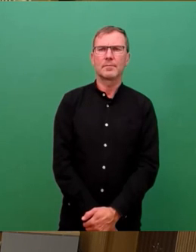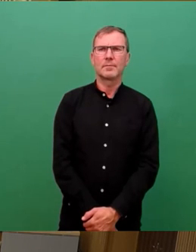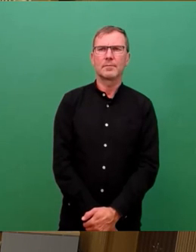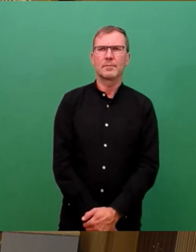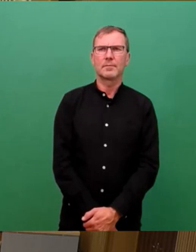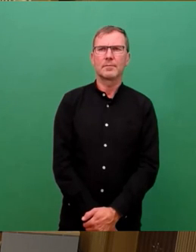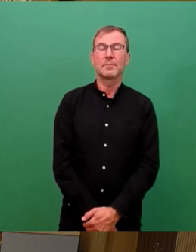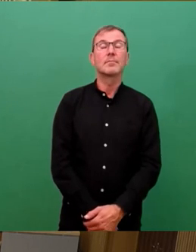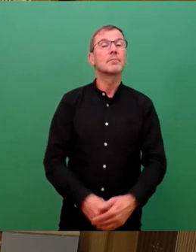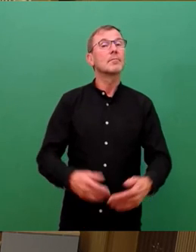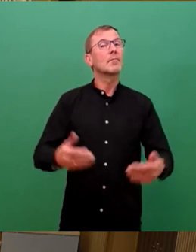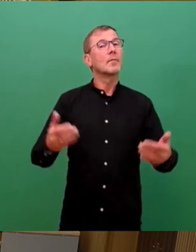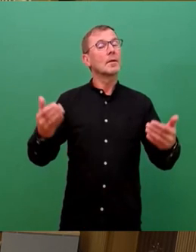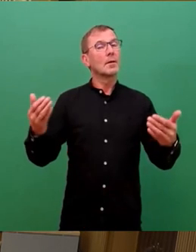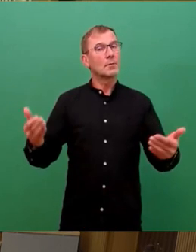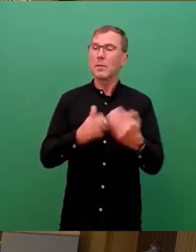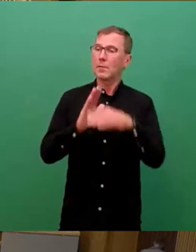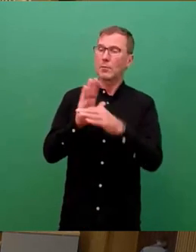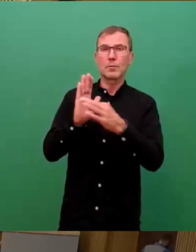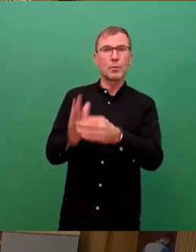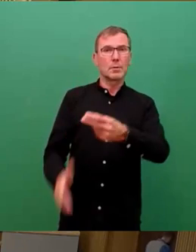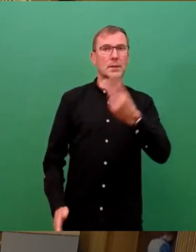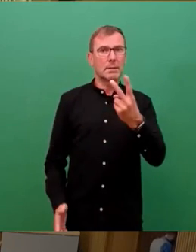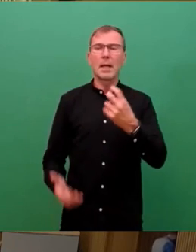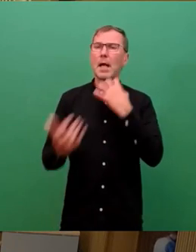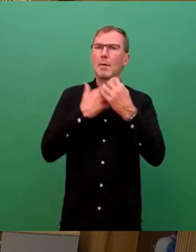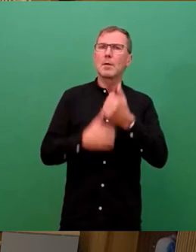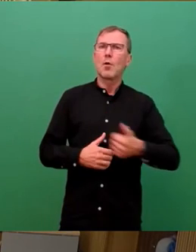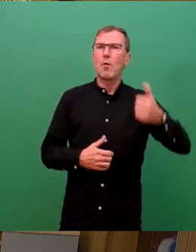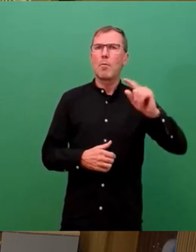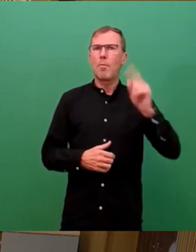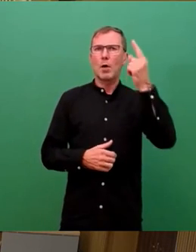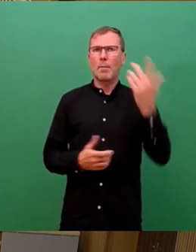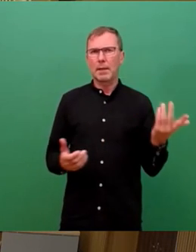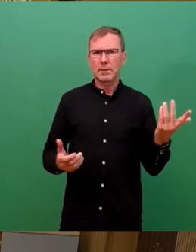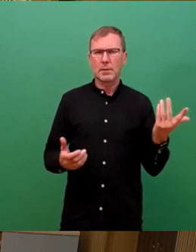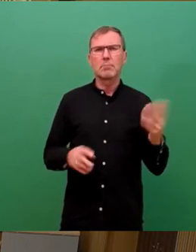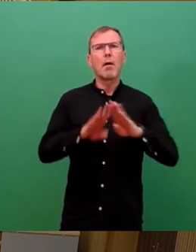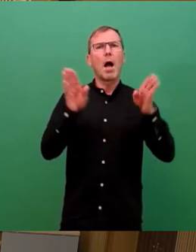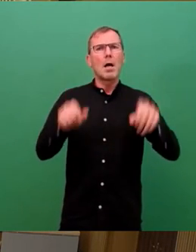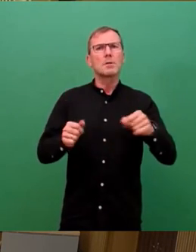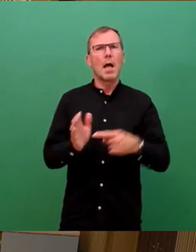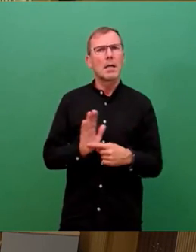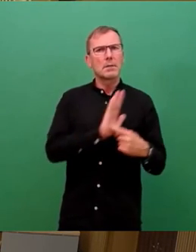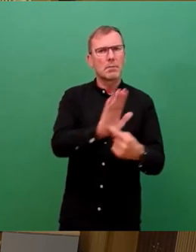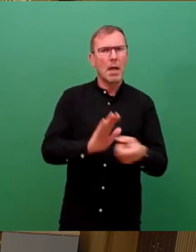Soweit zum Tagesordnungspunkt 2 des Oberbürgermeisters und Einbringung des Haushalts. Entwurfes und